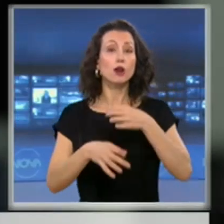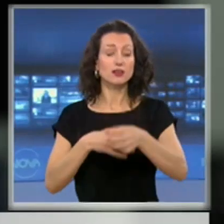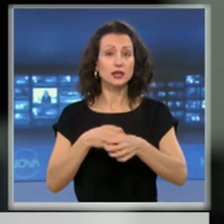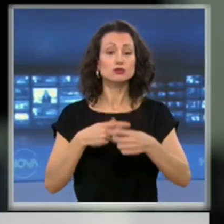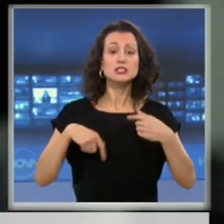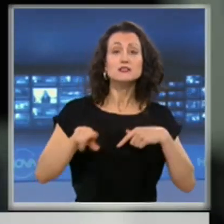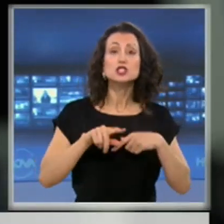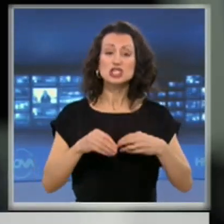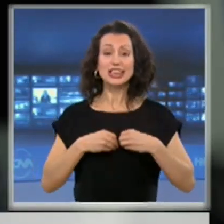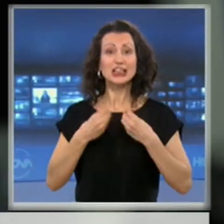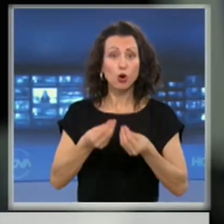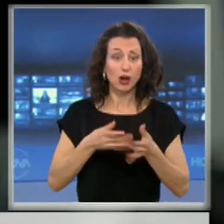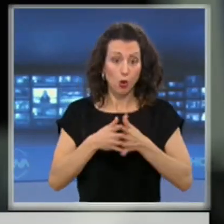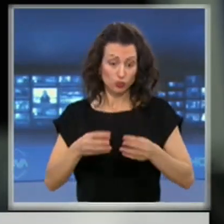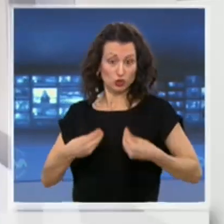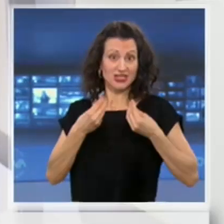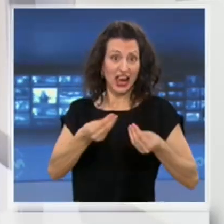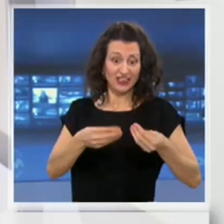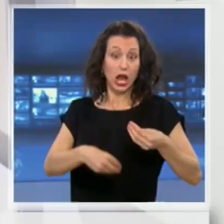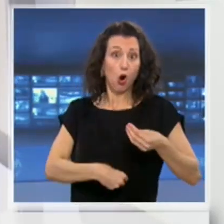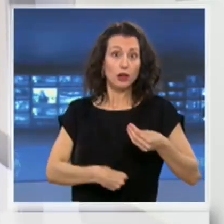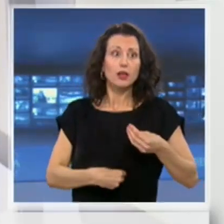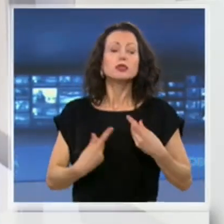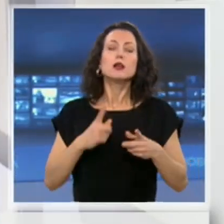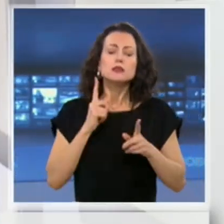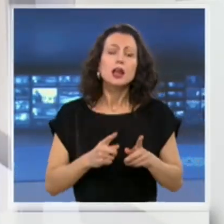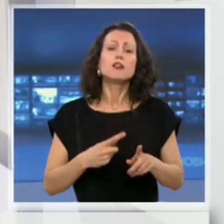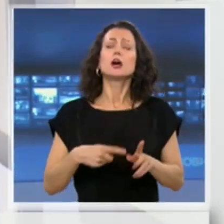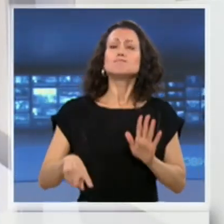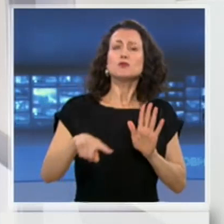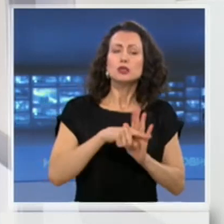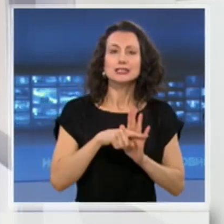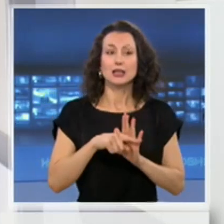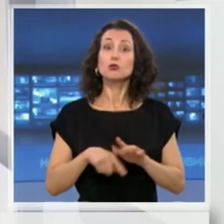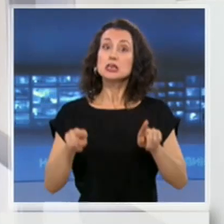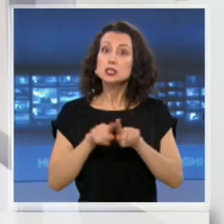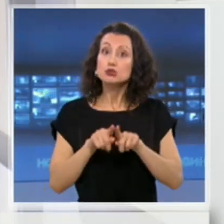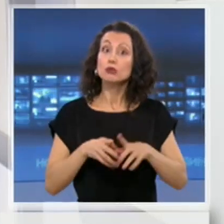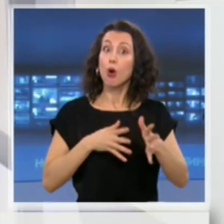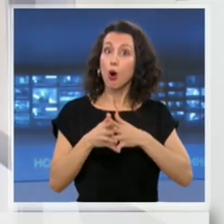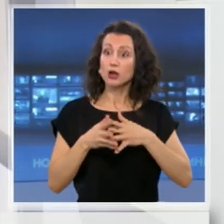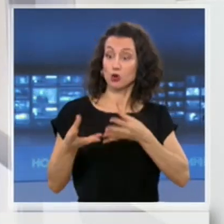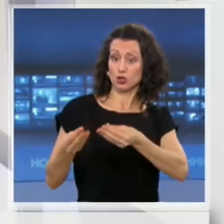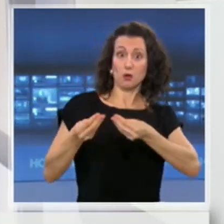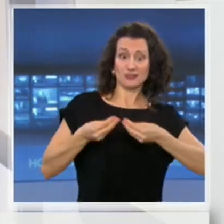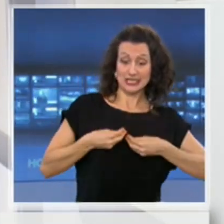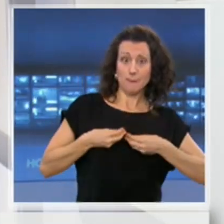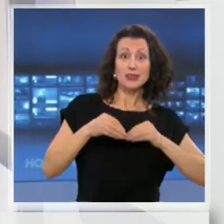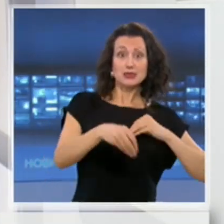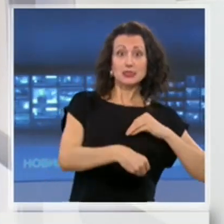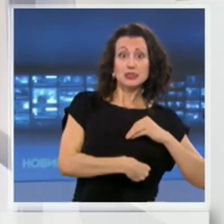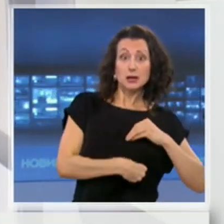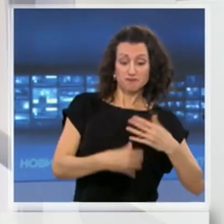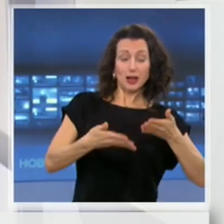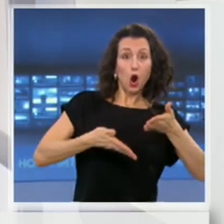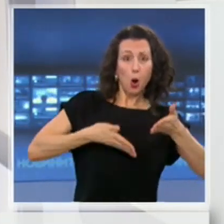Същото се касае и за рецепиентите. Те също ще бъдат изследвани, също ще бъдат разпитвани